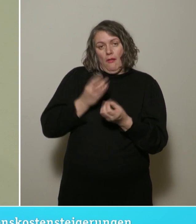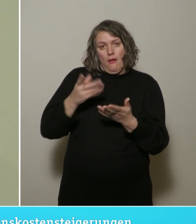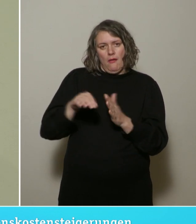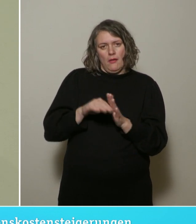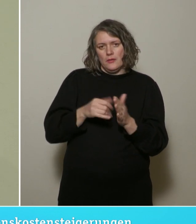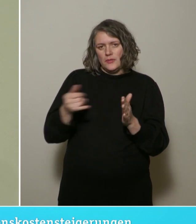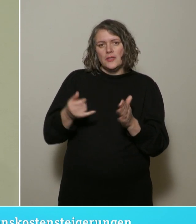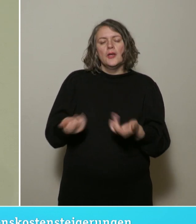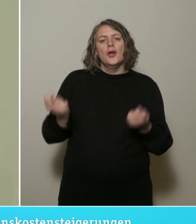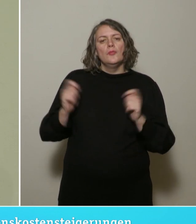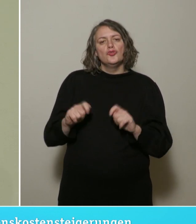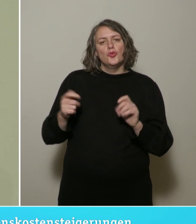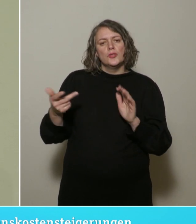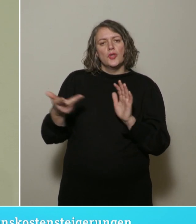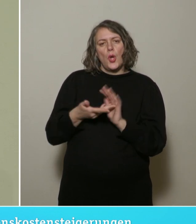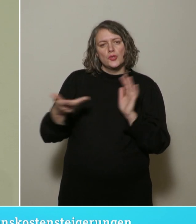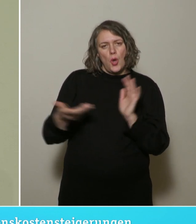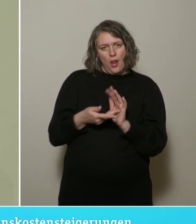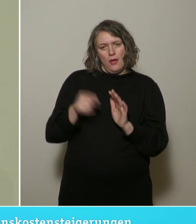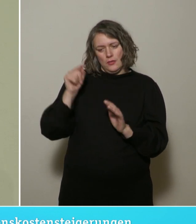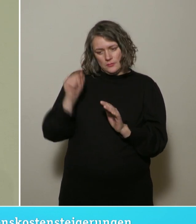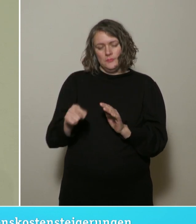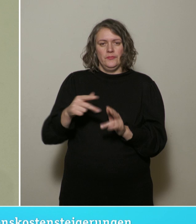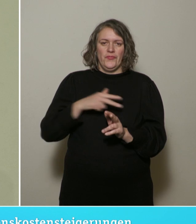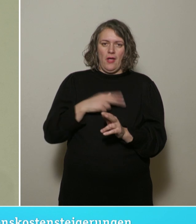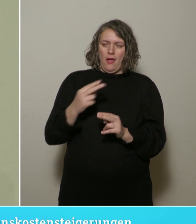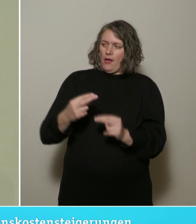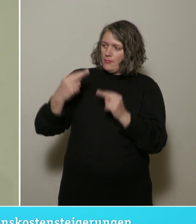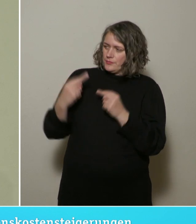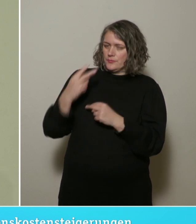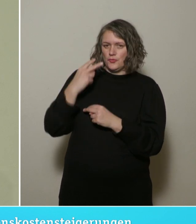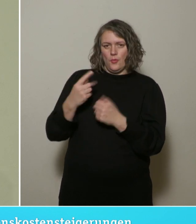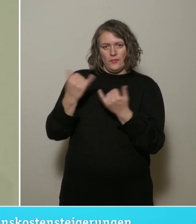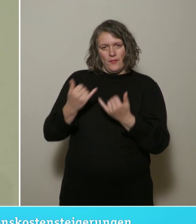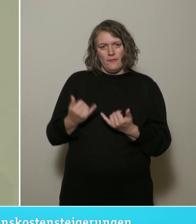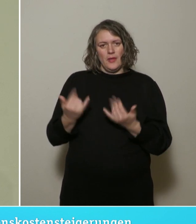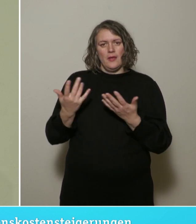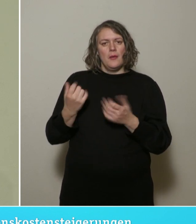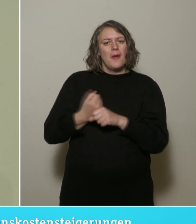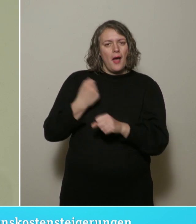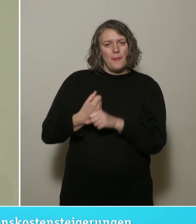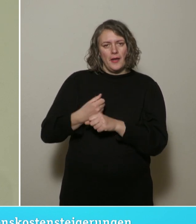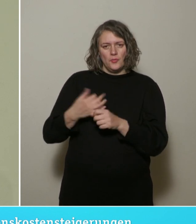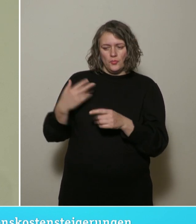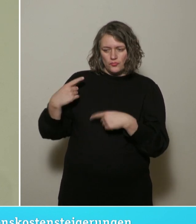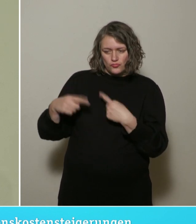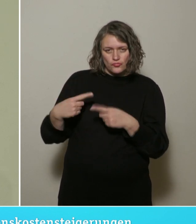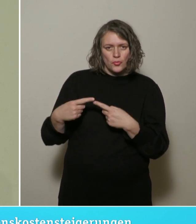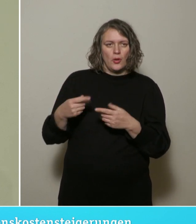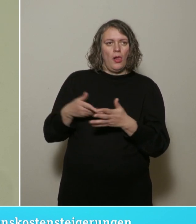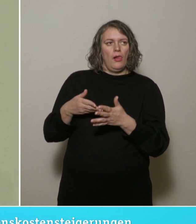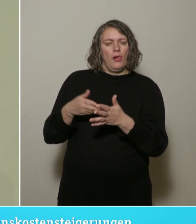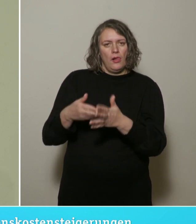Beschlusskontrolle das Instrument ist, mit der man die Umsetzung und den Fortschritt der Bearbeitung beobachtet und